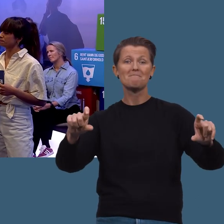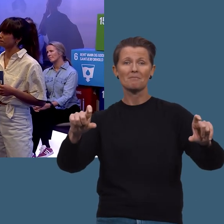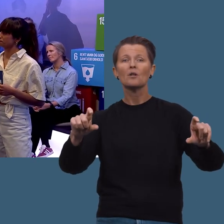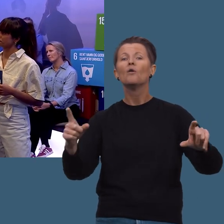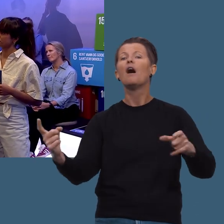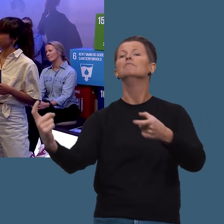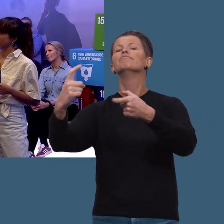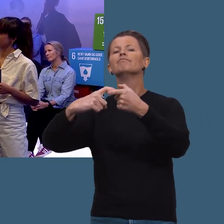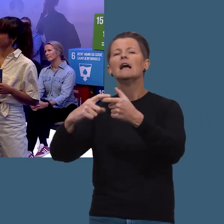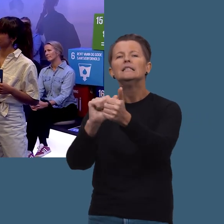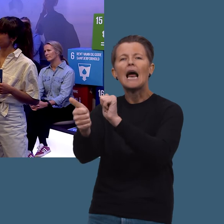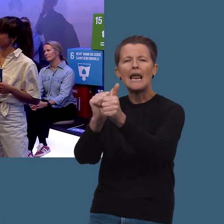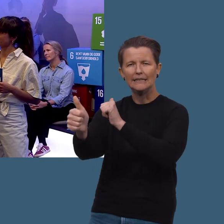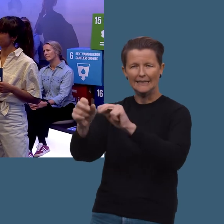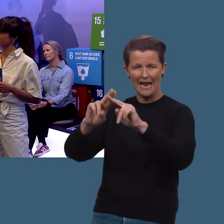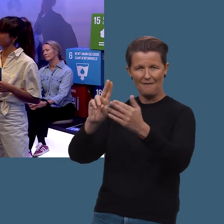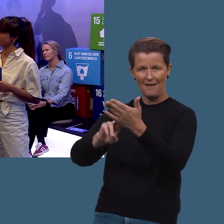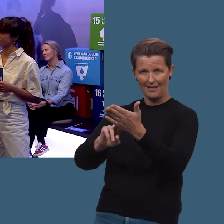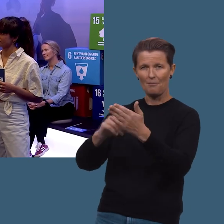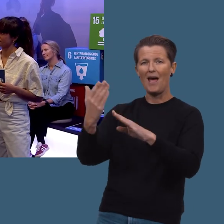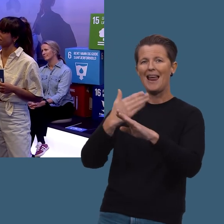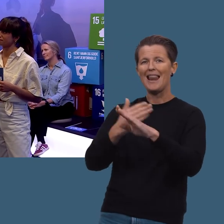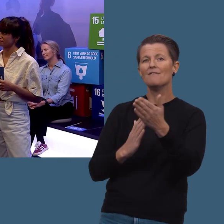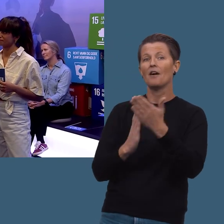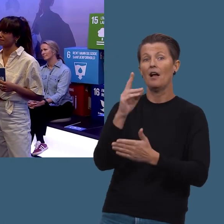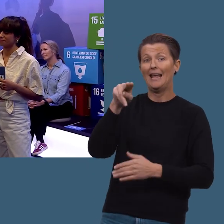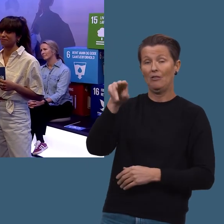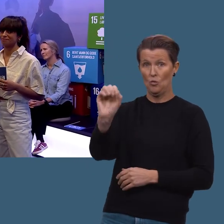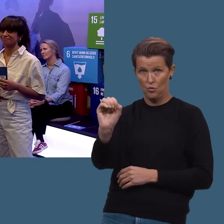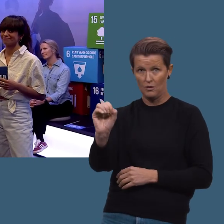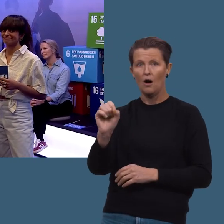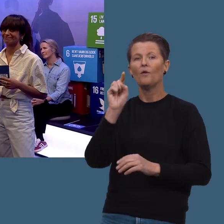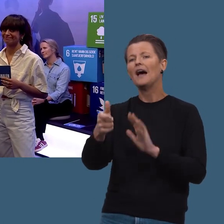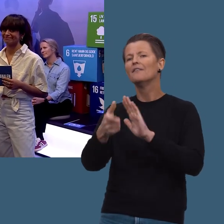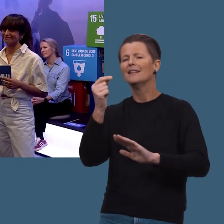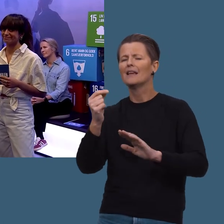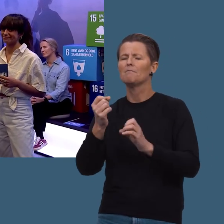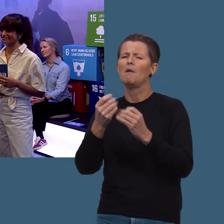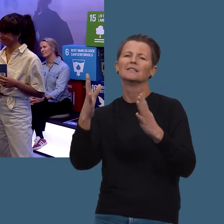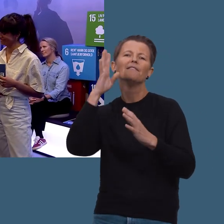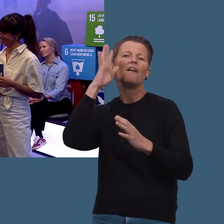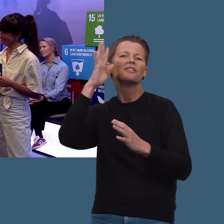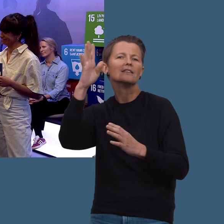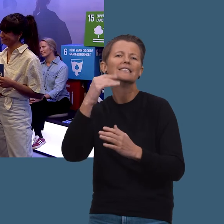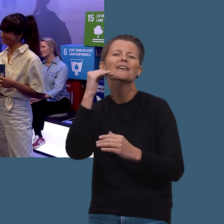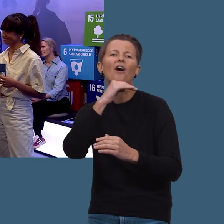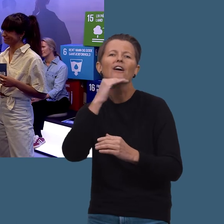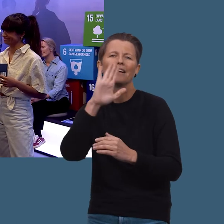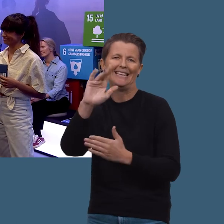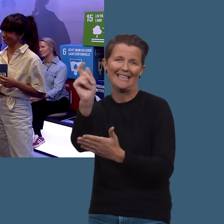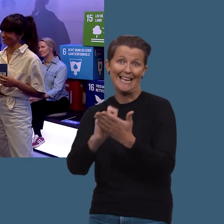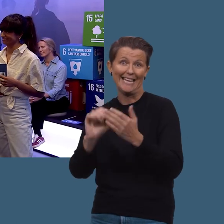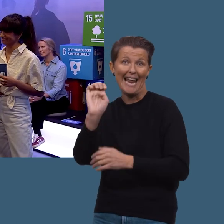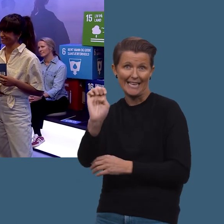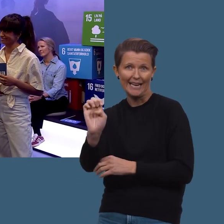Den fører deg til en challenge om FN på elevkanalen.no. Der finner dere også flere av de fantastisk vakre tegningene dine, Egil.